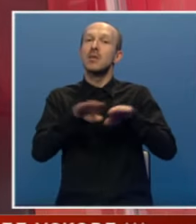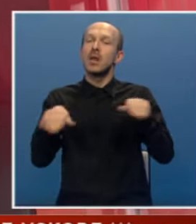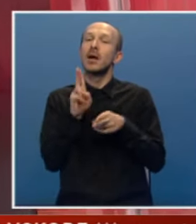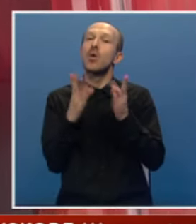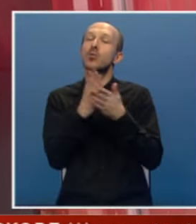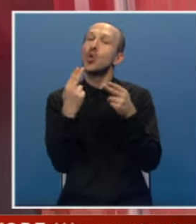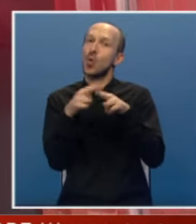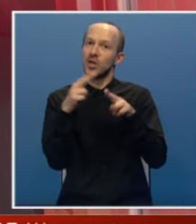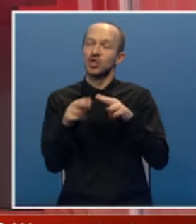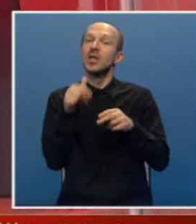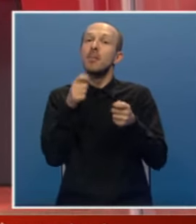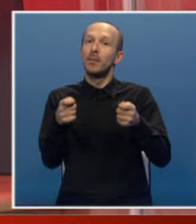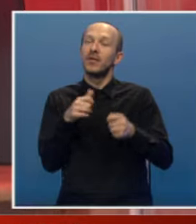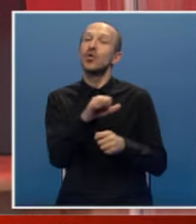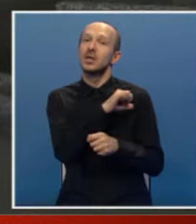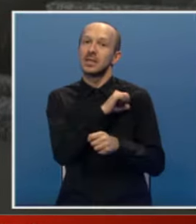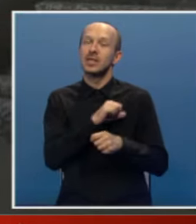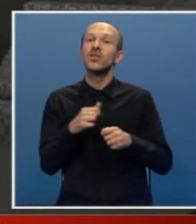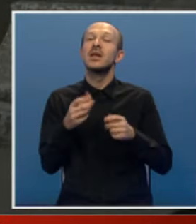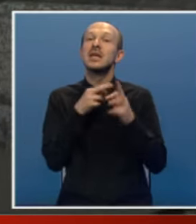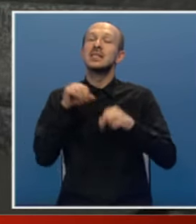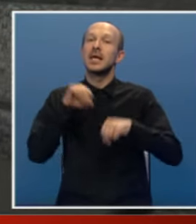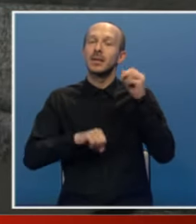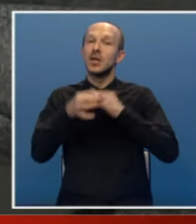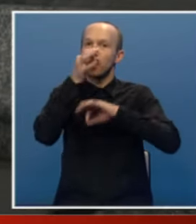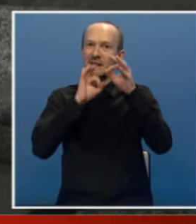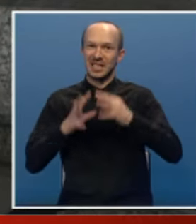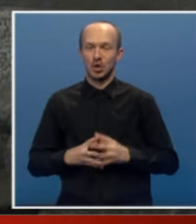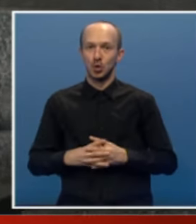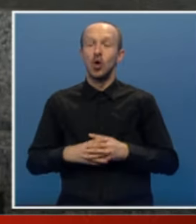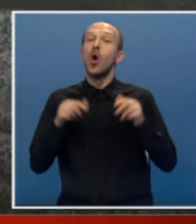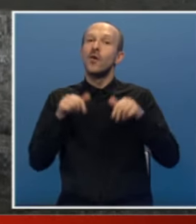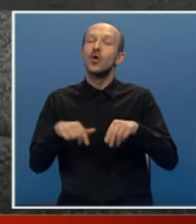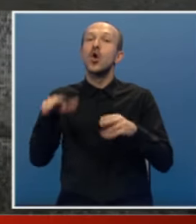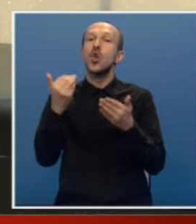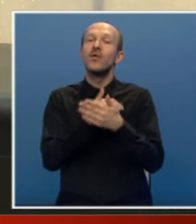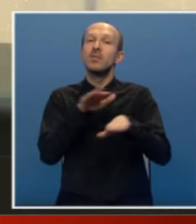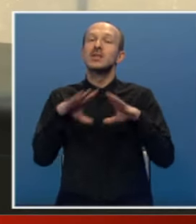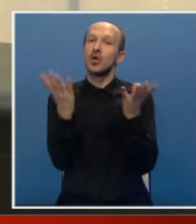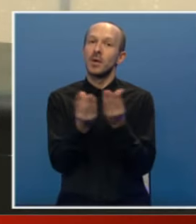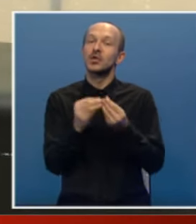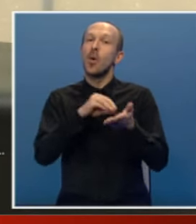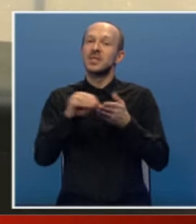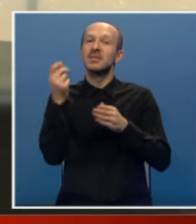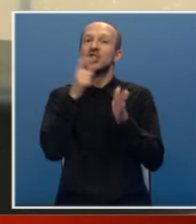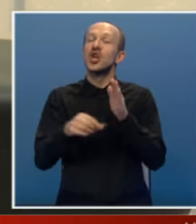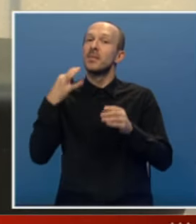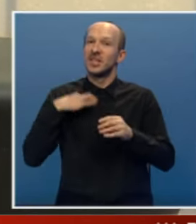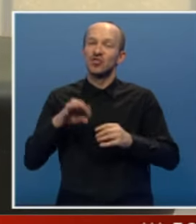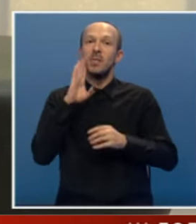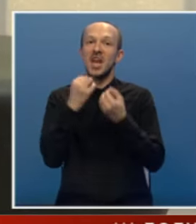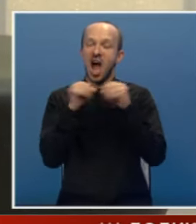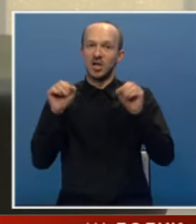kako da budu uređene da bi privukle zainteresovane za rekreaciju i rehabilitaciju. Ovako je novi banjski kompleks opisala Srpski član